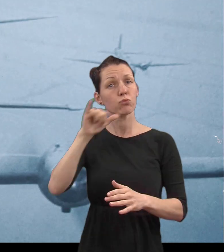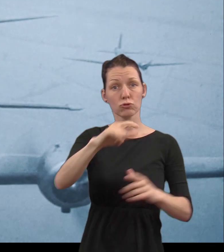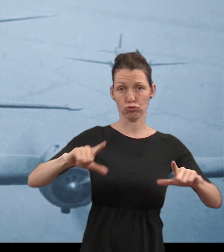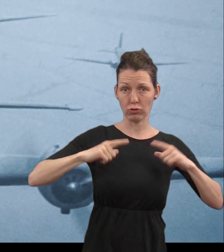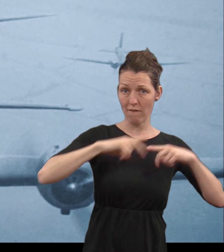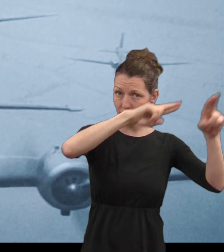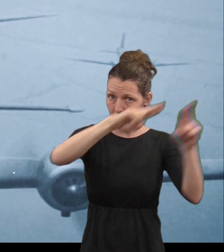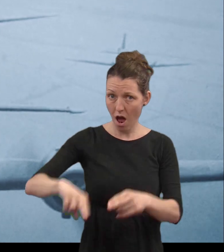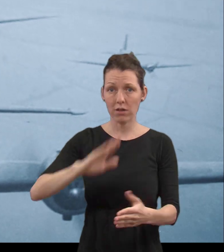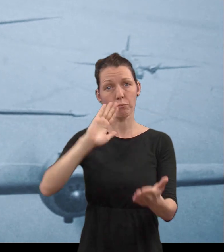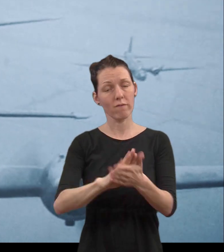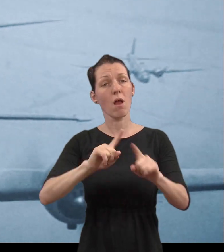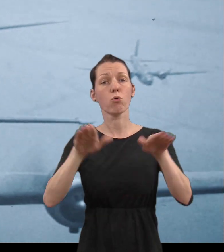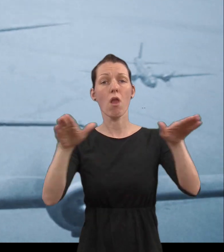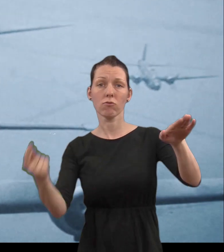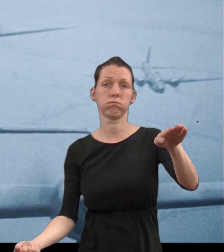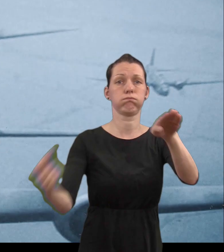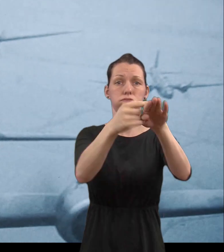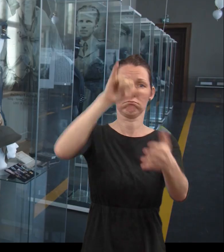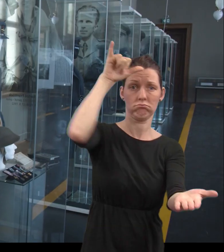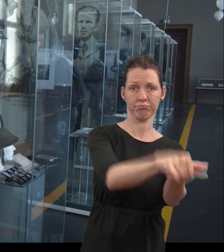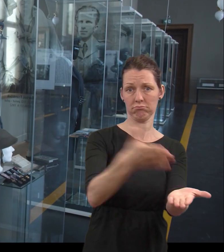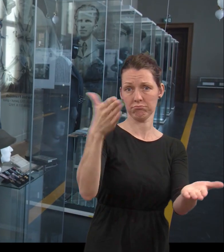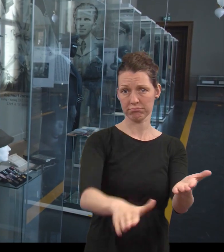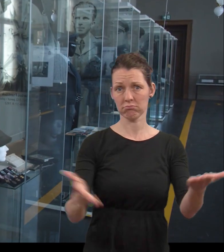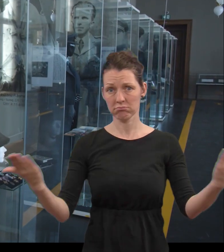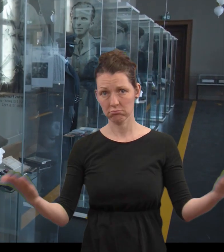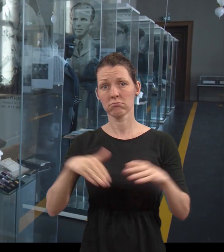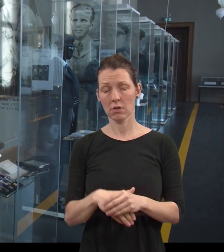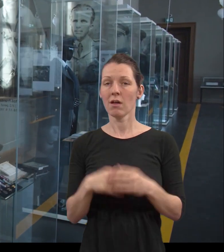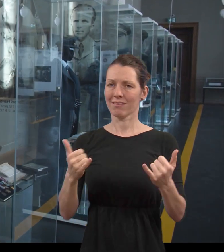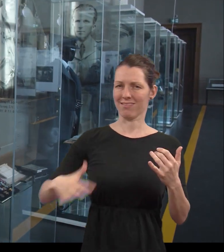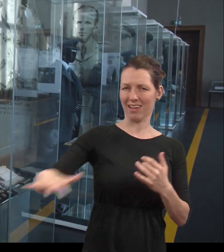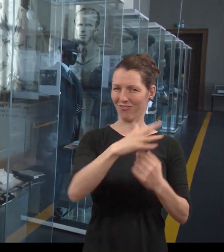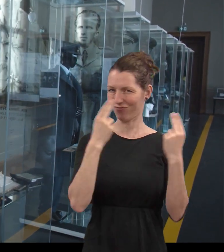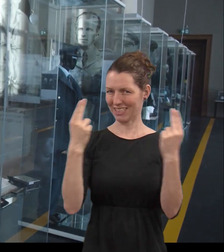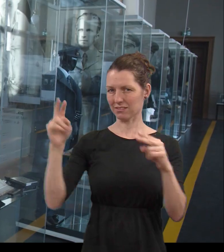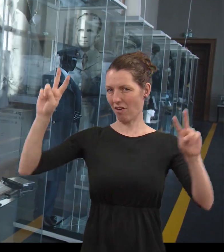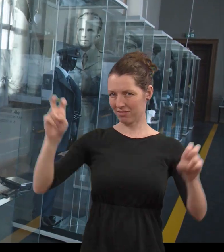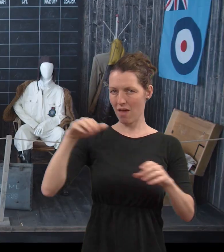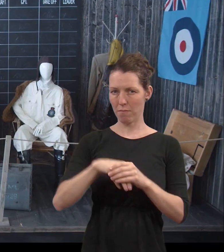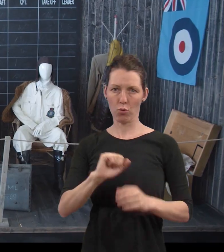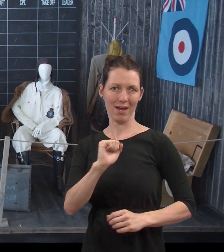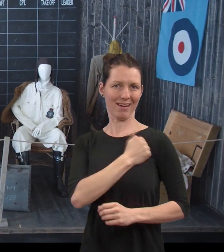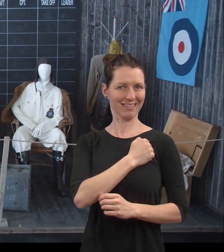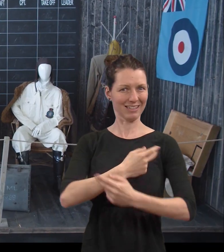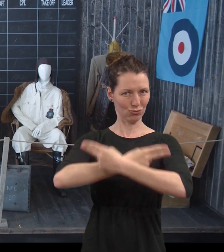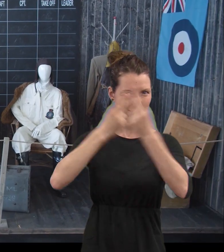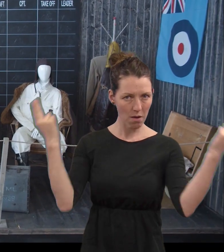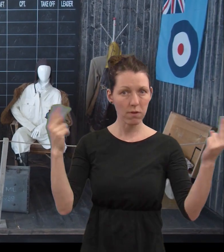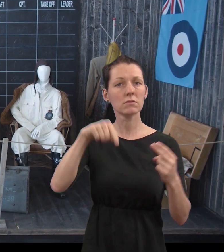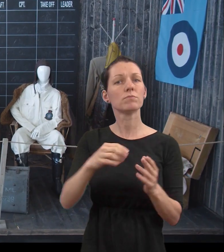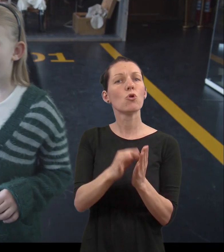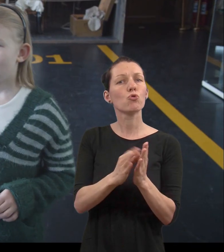se vrátí nebo jestli budou sestřeleni. Teď jsme tady ve výstavě Rytíři nebes, která je od československých letcí ve